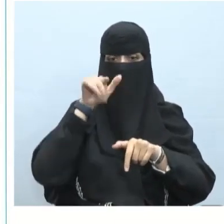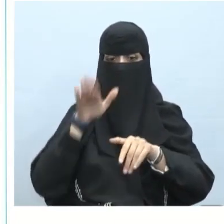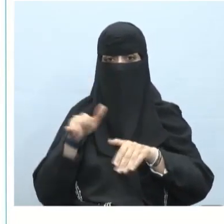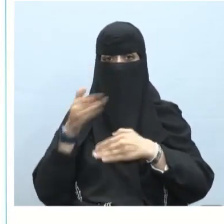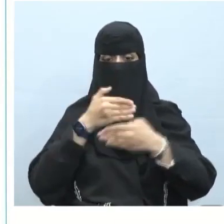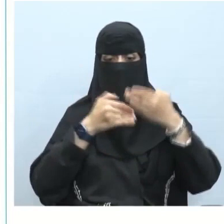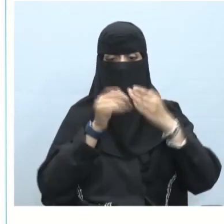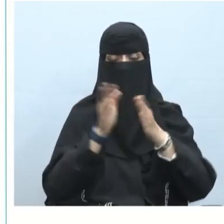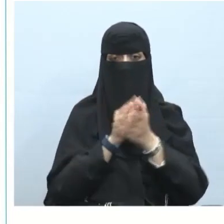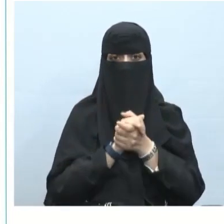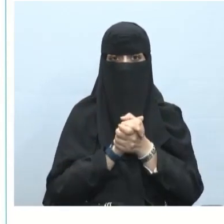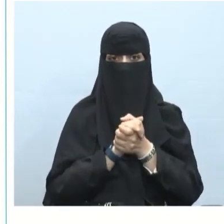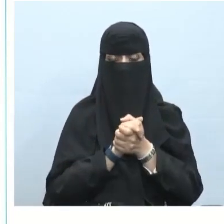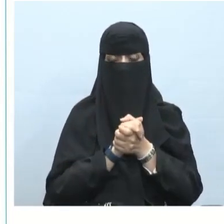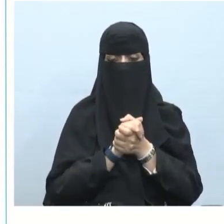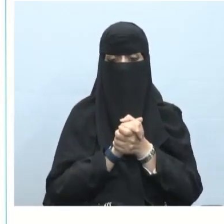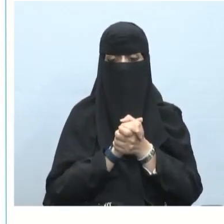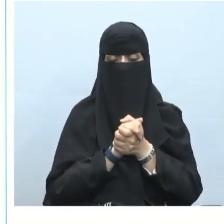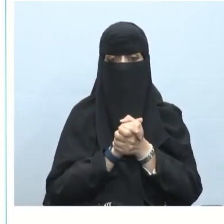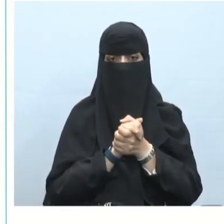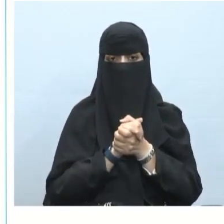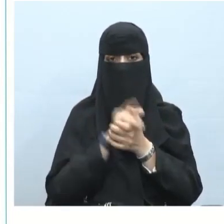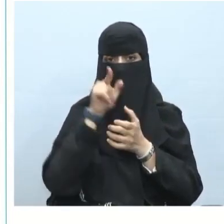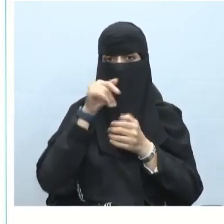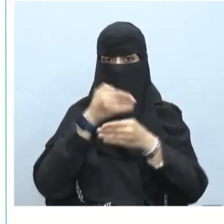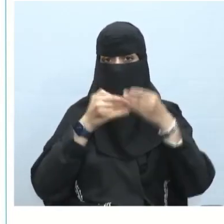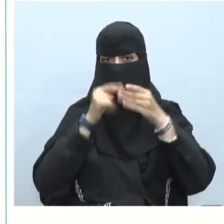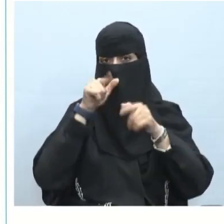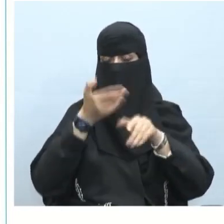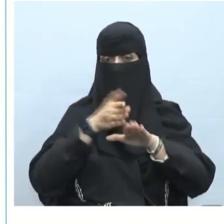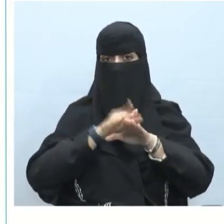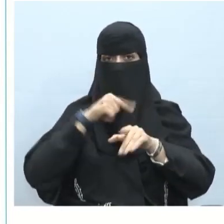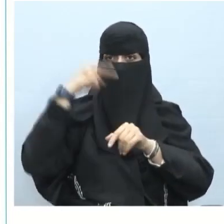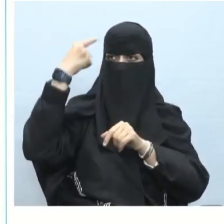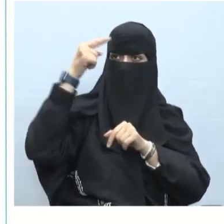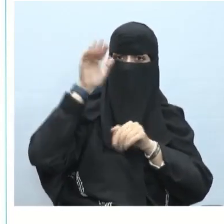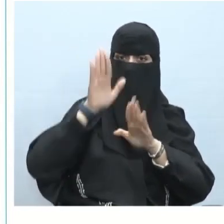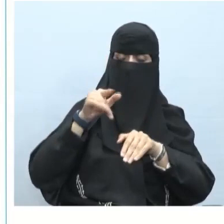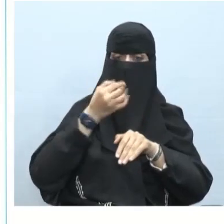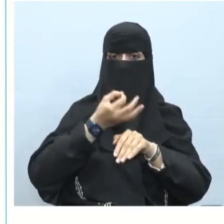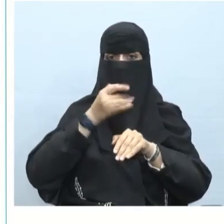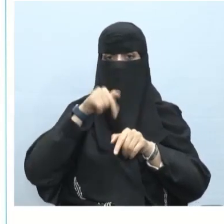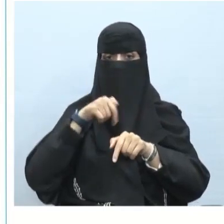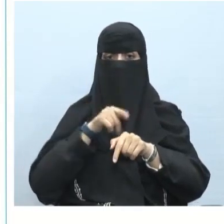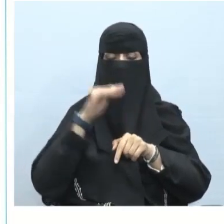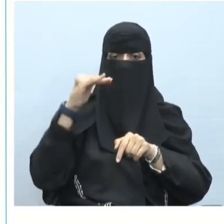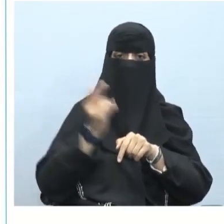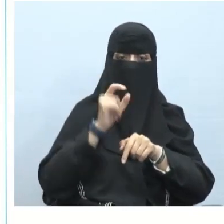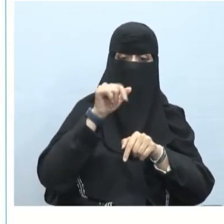البناء وإذن هنا مبنية على ماذا؟ على الفتح فأقول حرف عطف